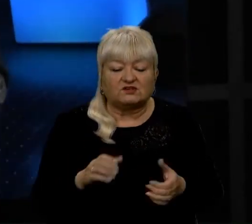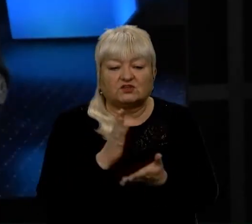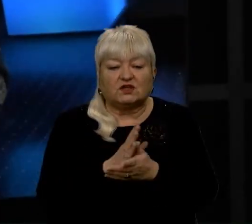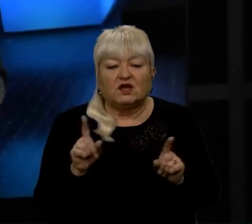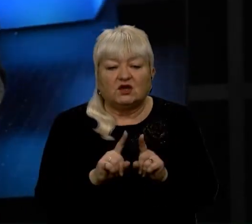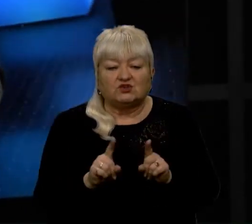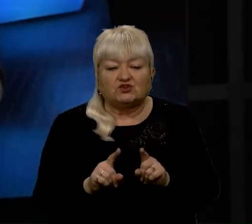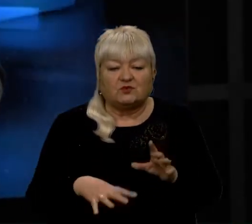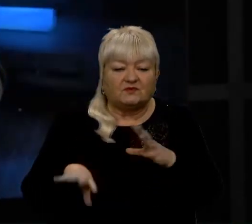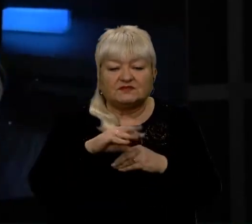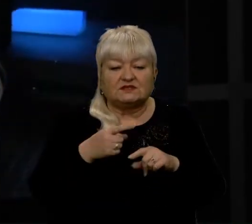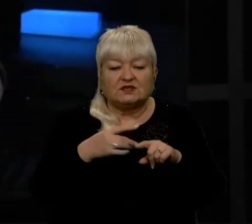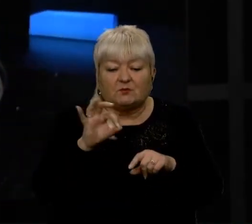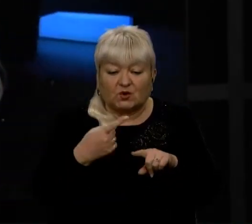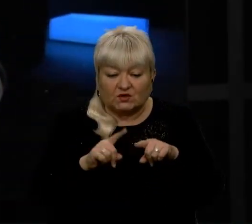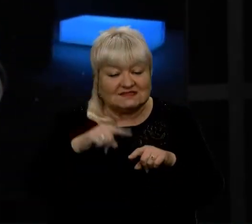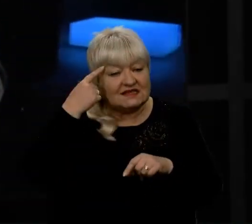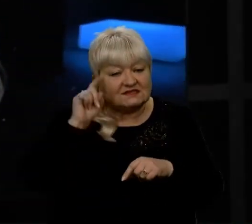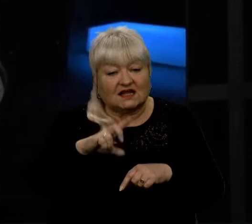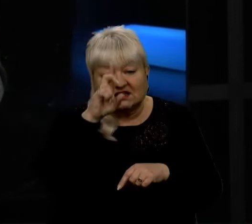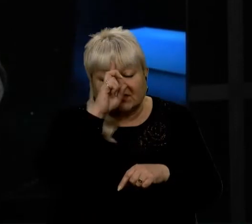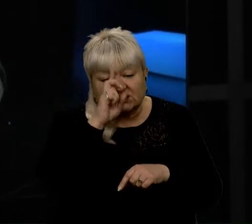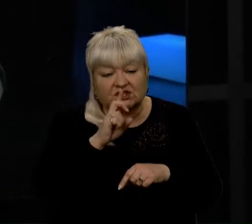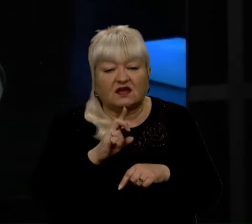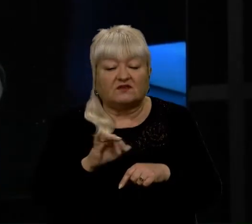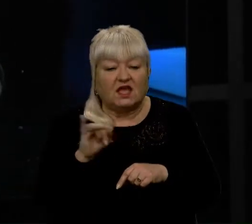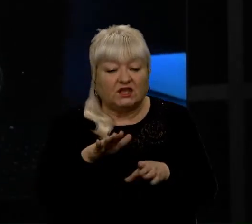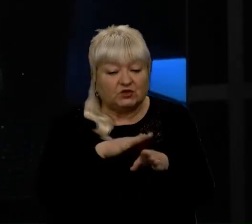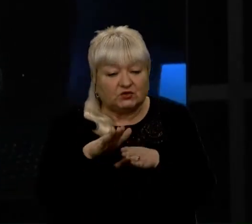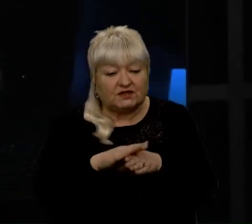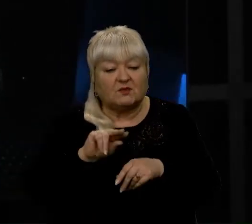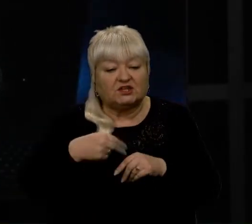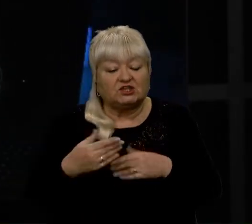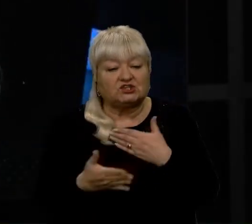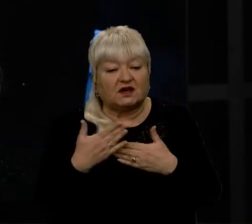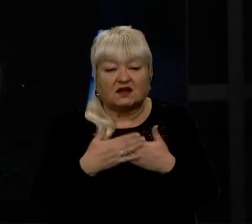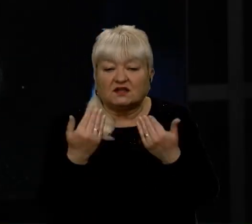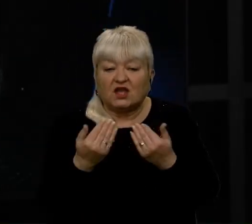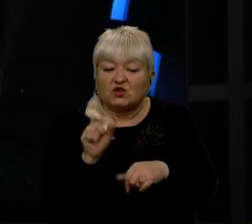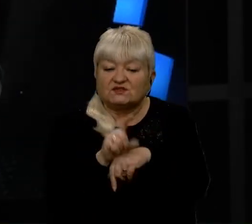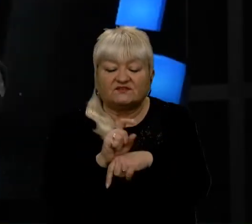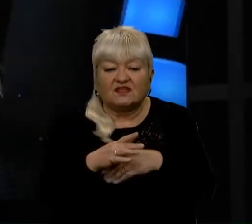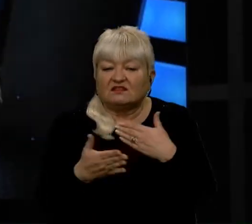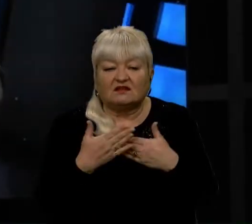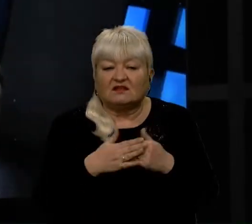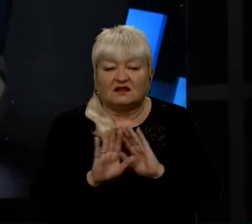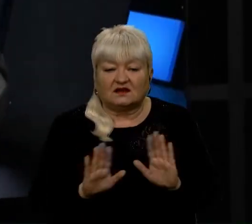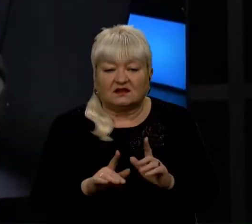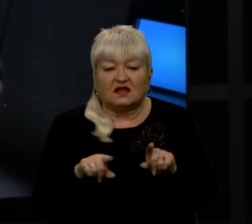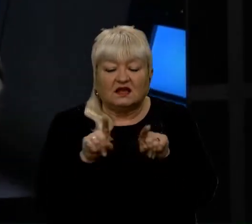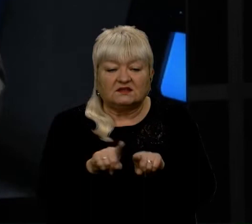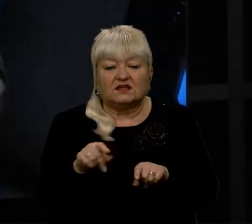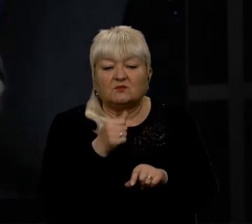це знали, і всі цього дотримувалися, ніж карати. Його функції є некаральними, хоча такими його пробують